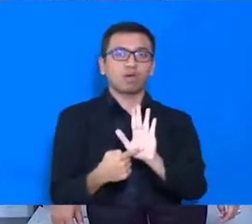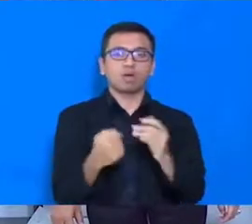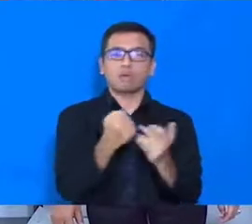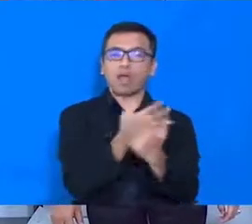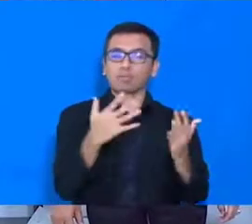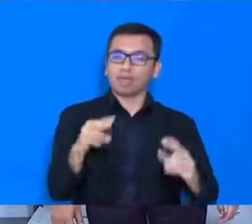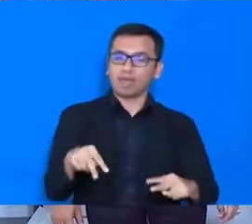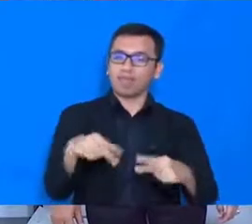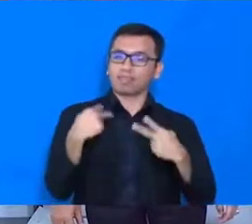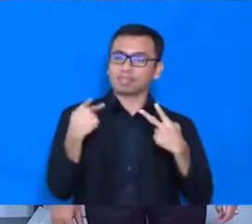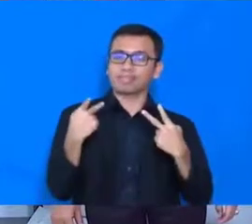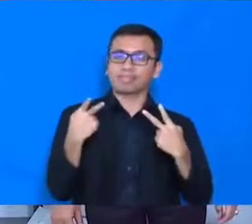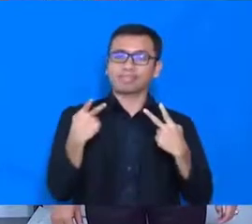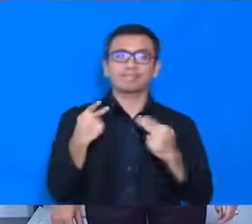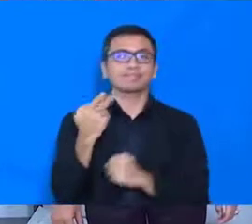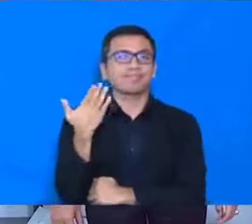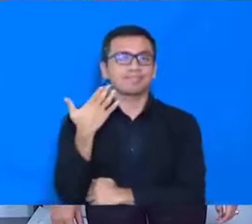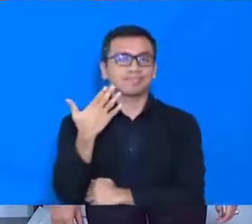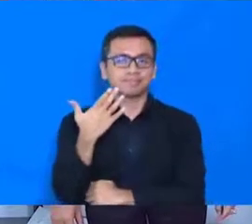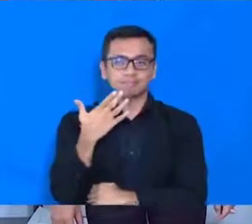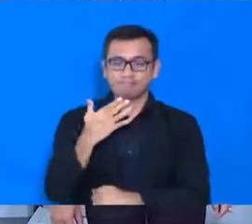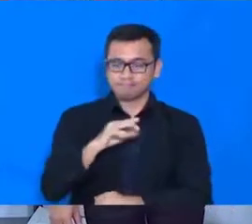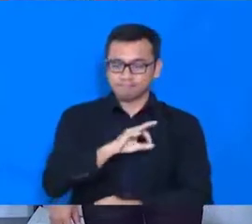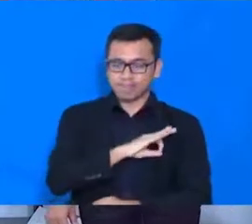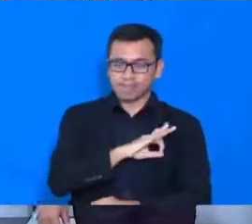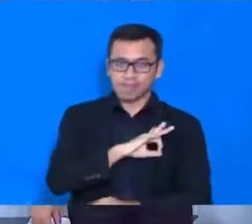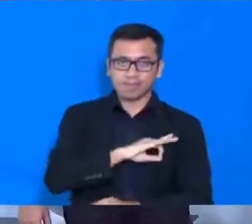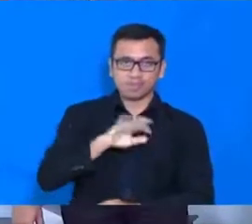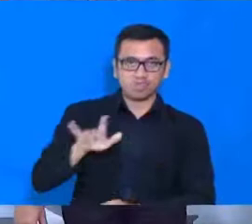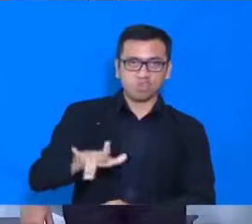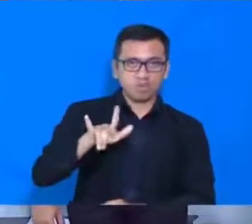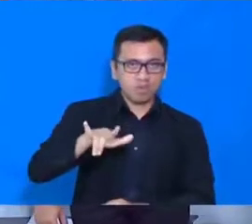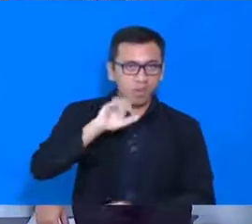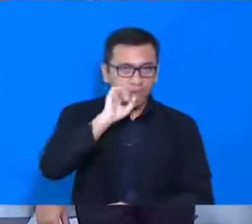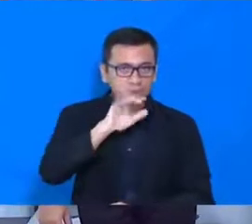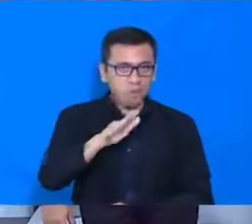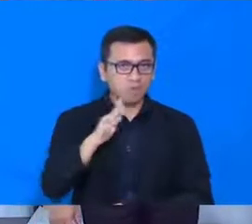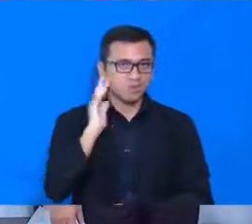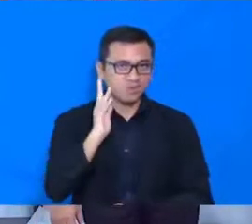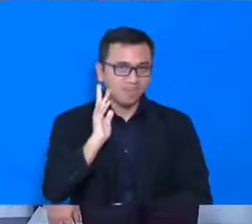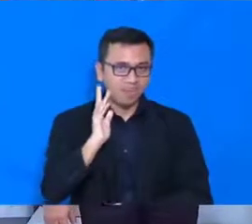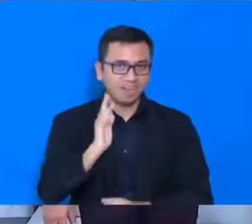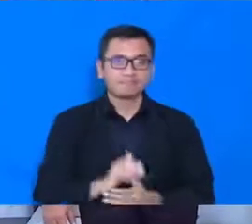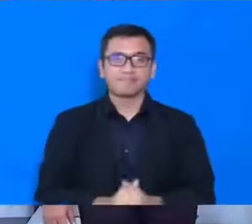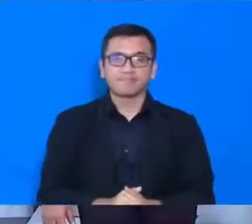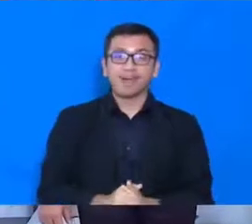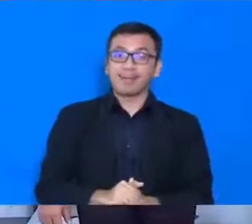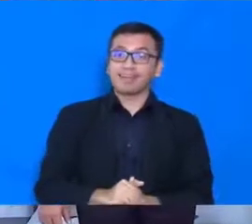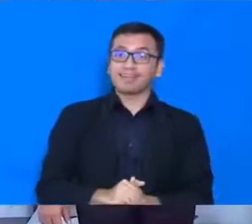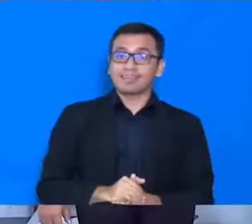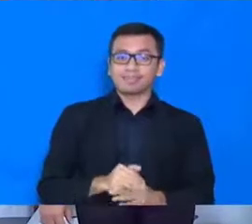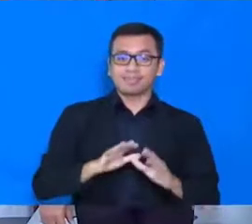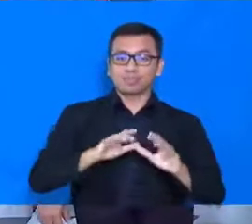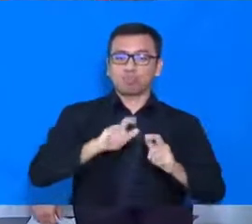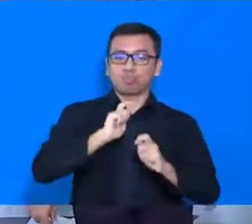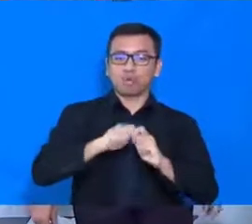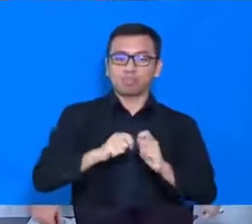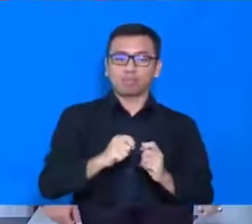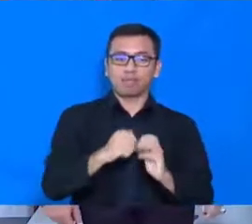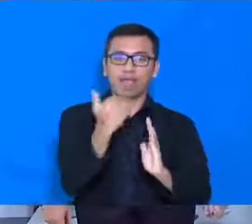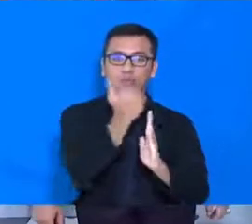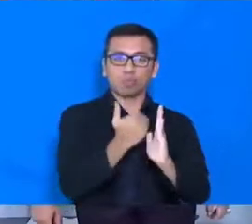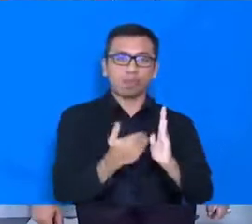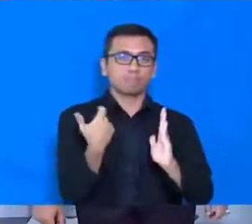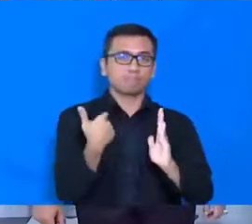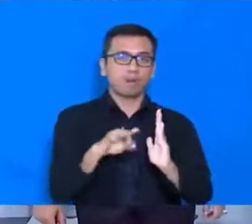sebagaimana telah disampaikan oleh Bapak Presiden, melengkapi dua paket stimulus sebelumnya, dengan paket stimulus